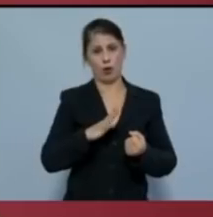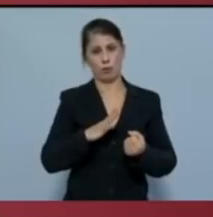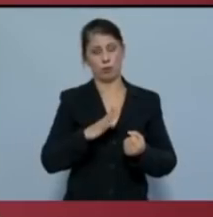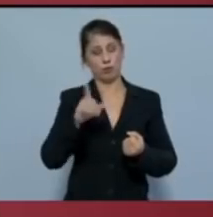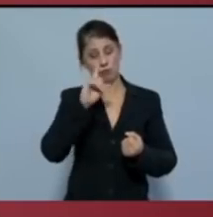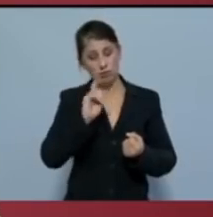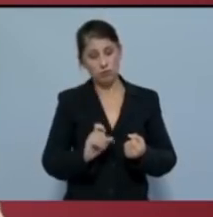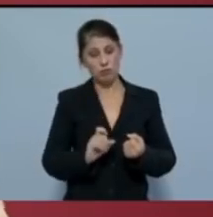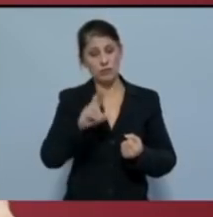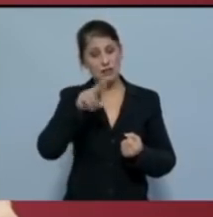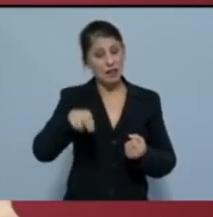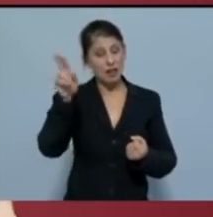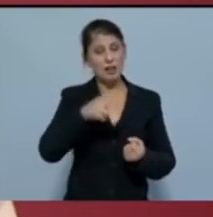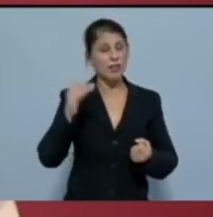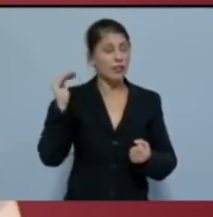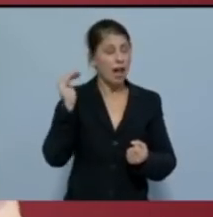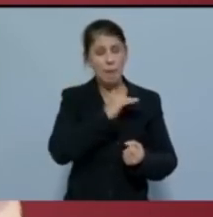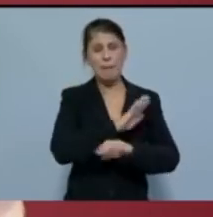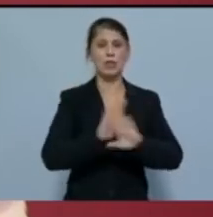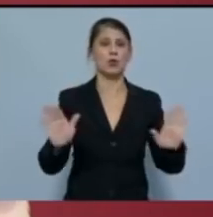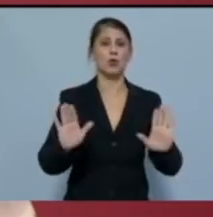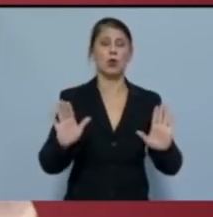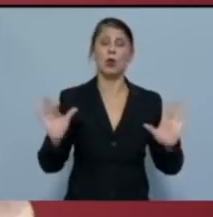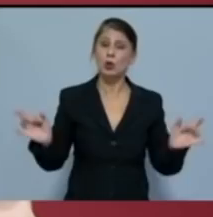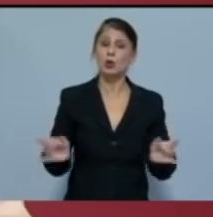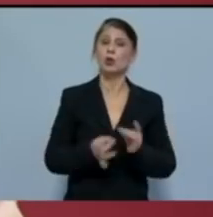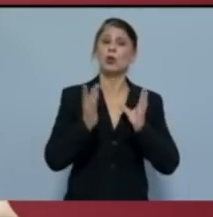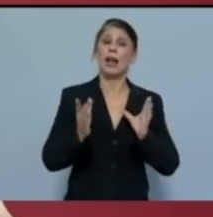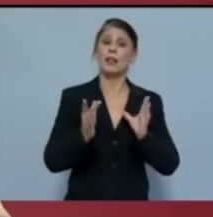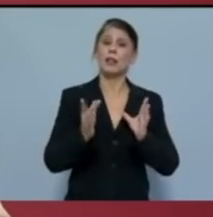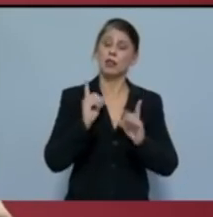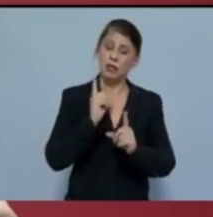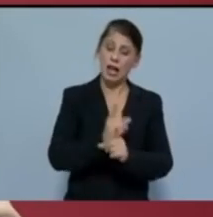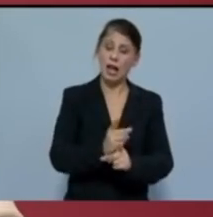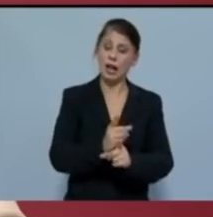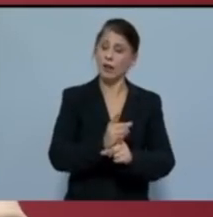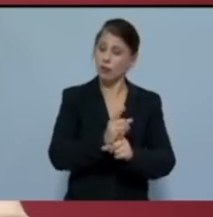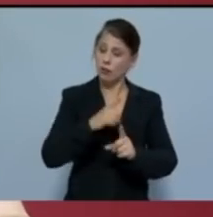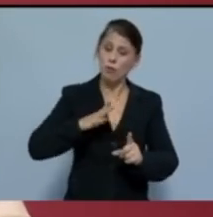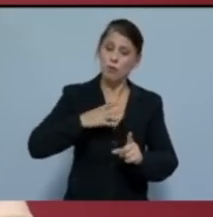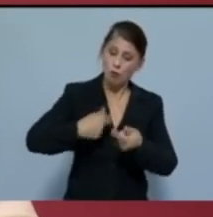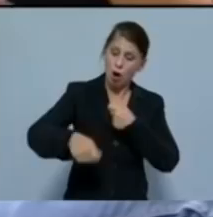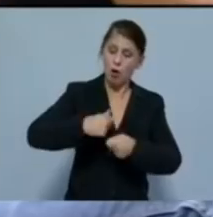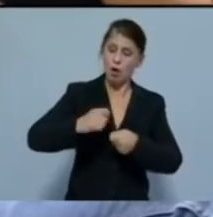οφείλει να καταργηθεί άμεσα, τουλάχιστον στα είδη πλατιάς λαϊκής κατανάλωσης.